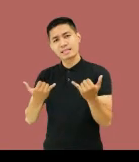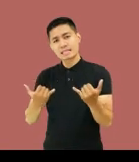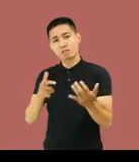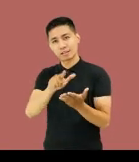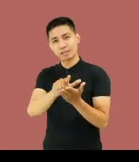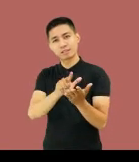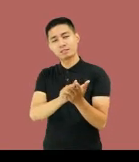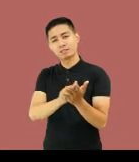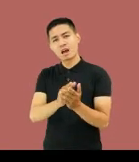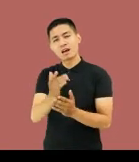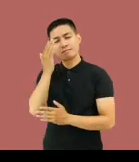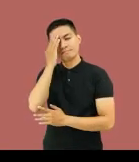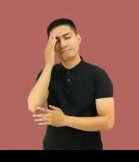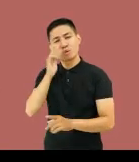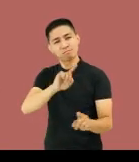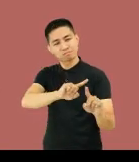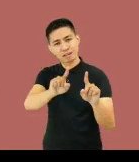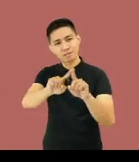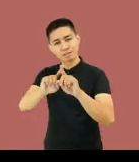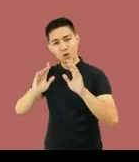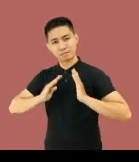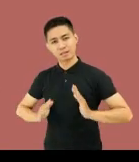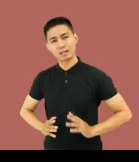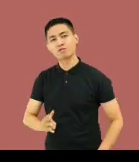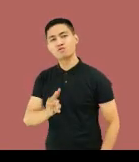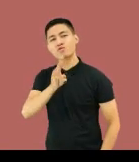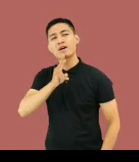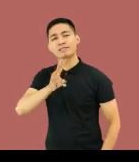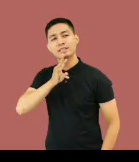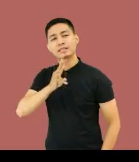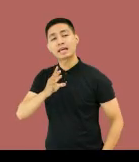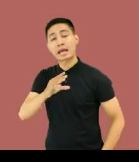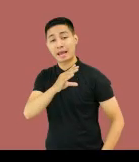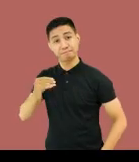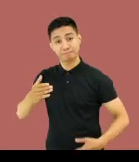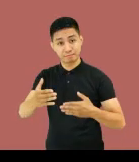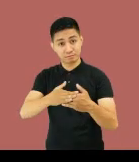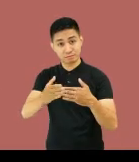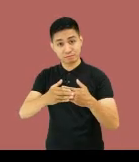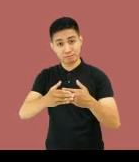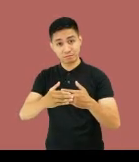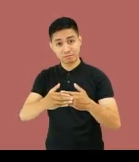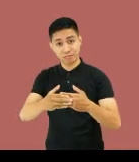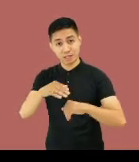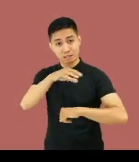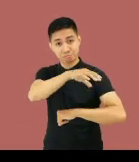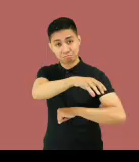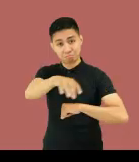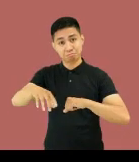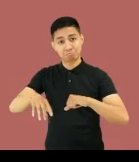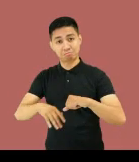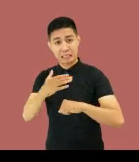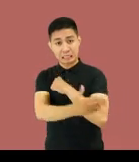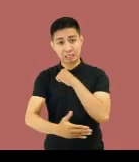Sa ating aralin, tutuuhin natin ang iba't ibang anyong tubig at mga karatig bansa